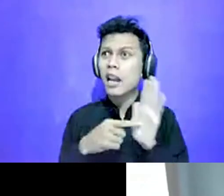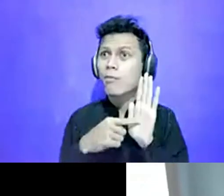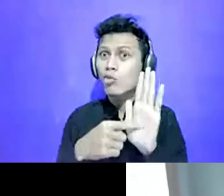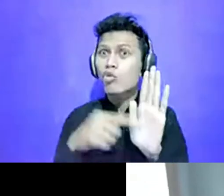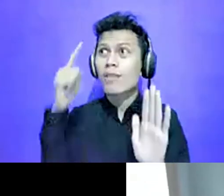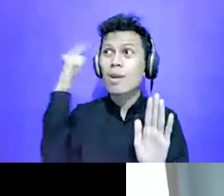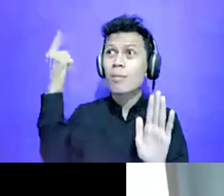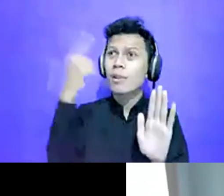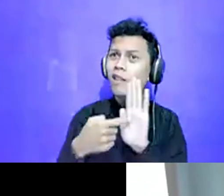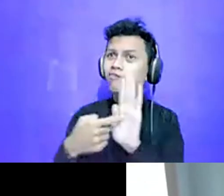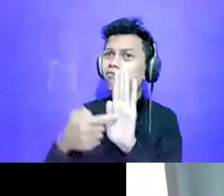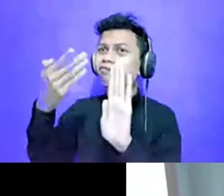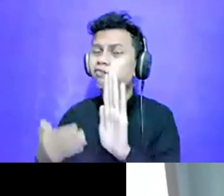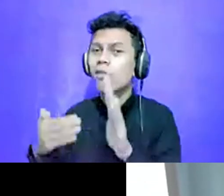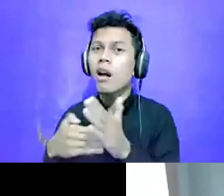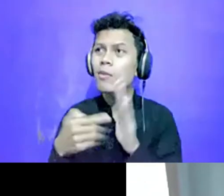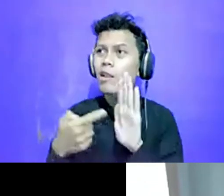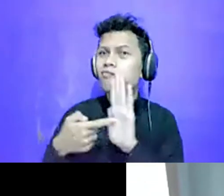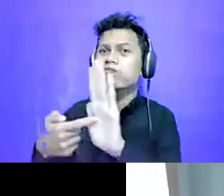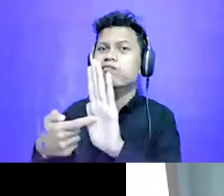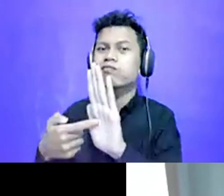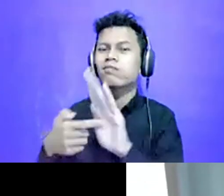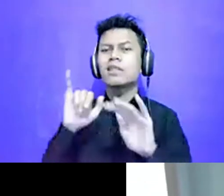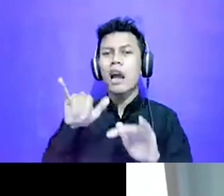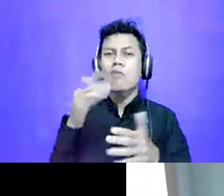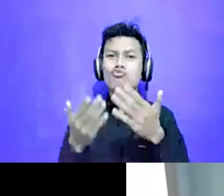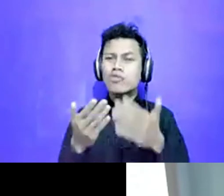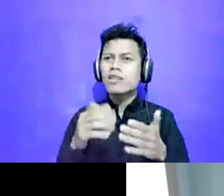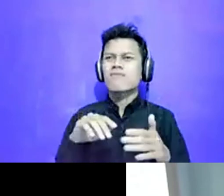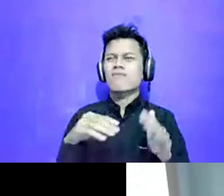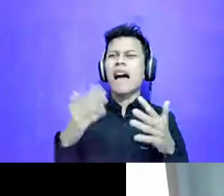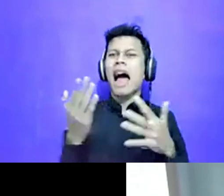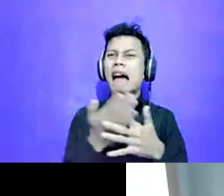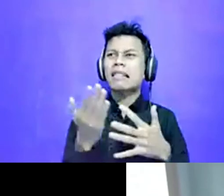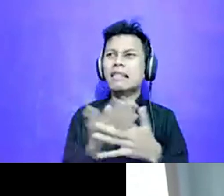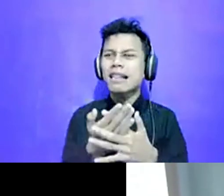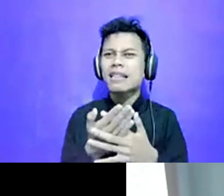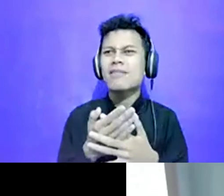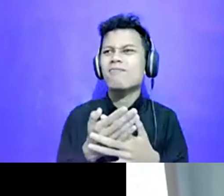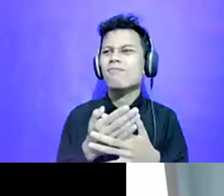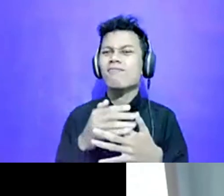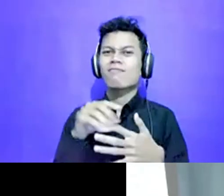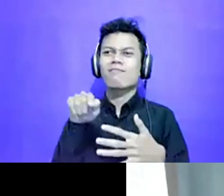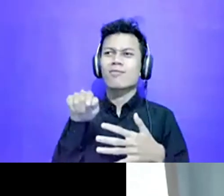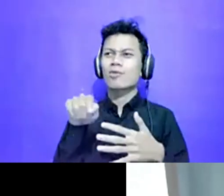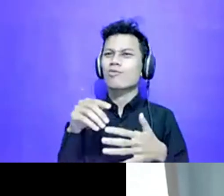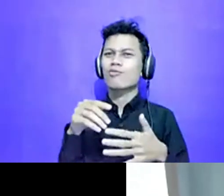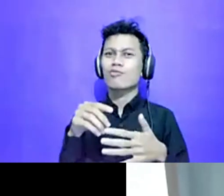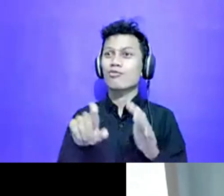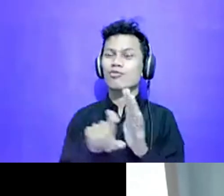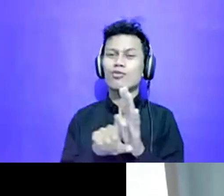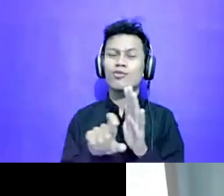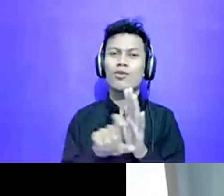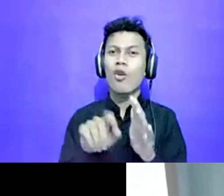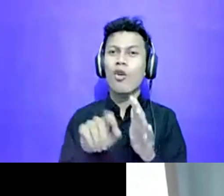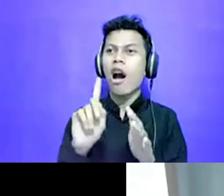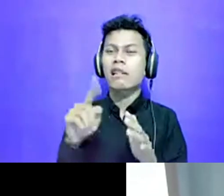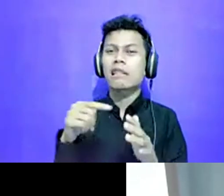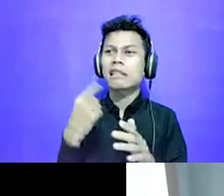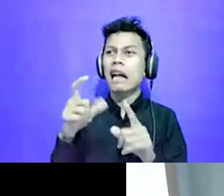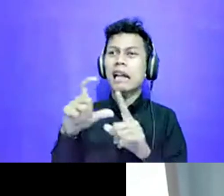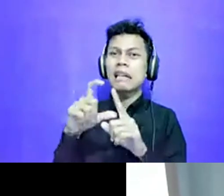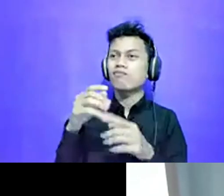Sementara mungkin aksesnya tertutup ya. Kita dapat data untuk pengguna kartu prakerja dari pemerintah begitu.